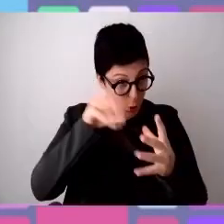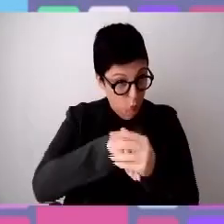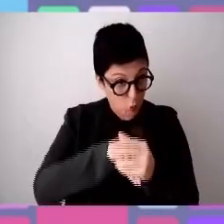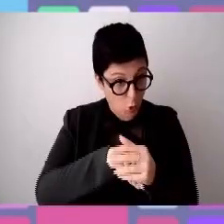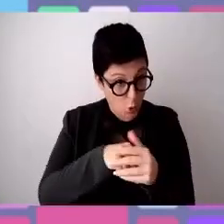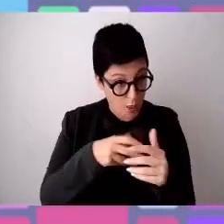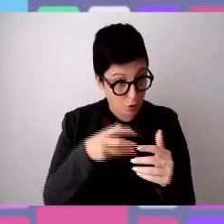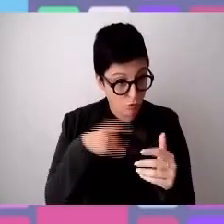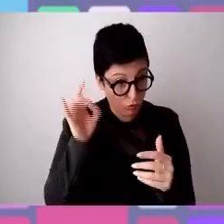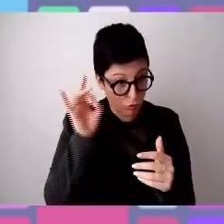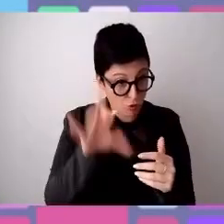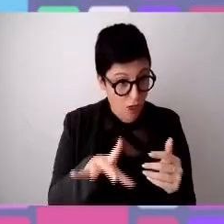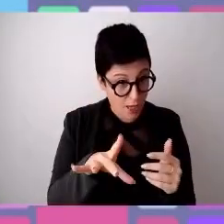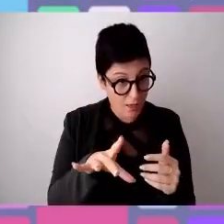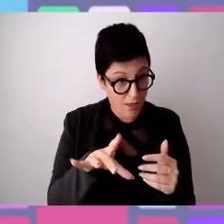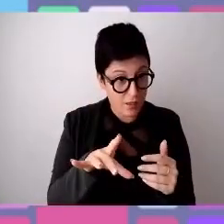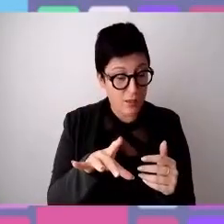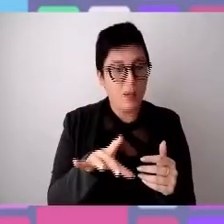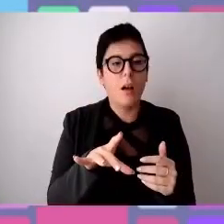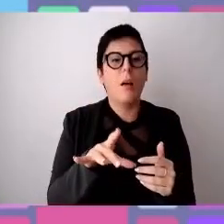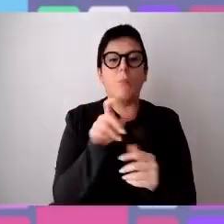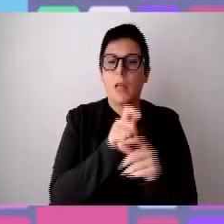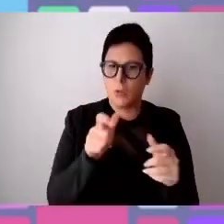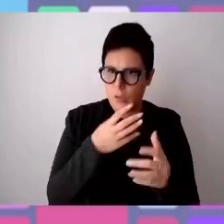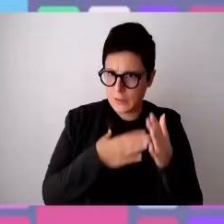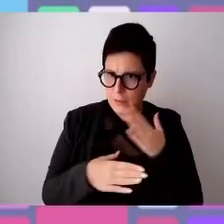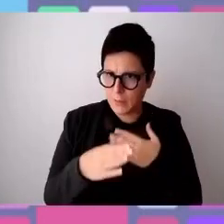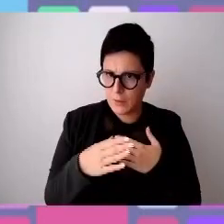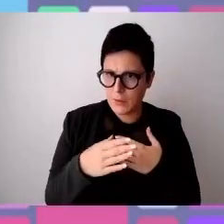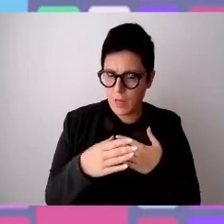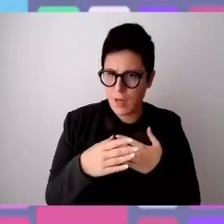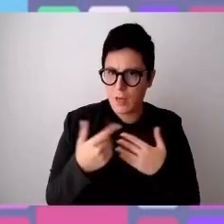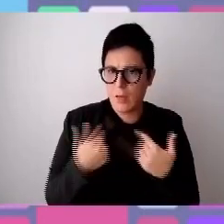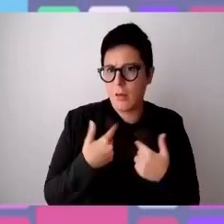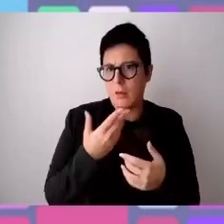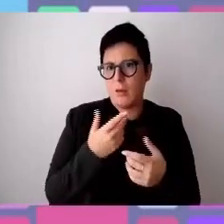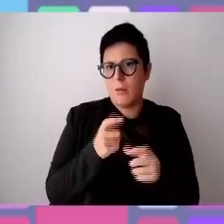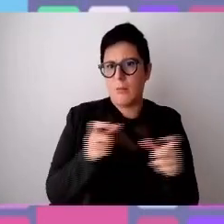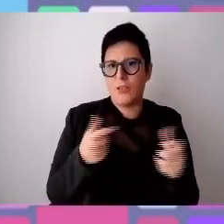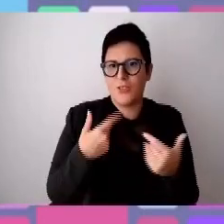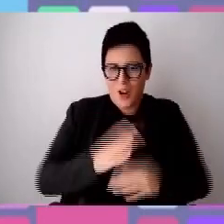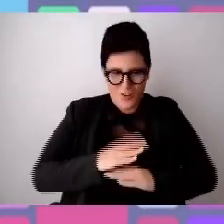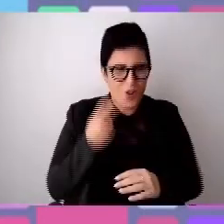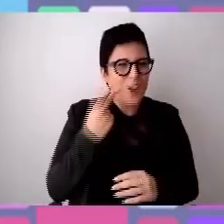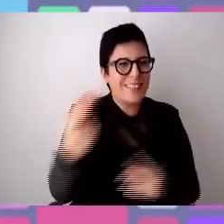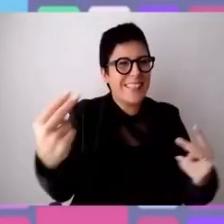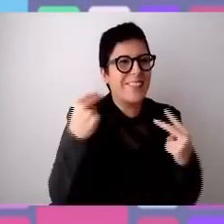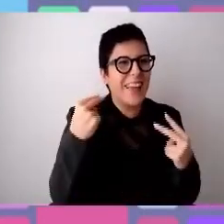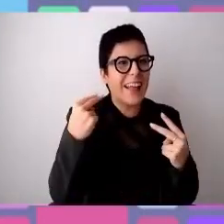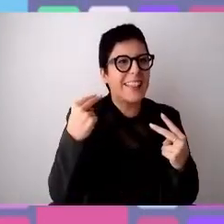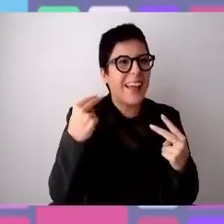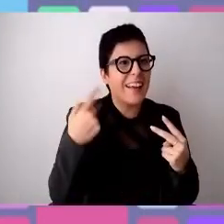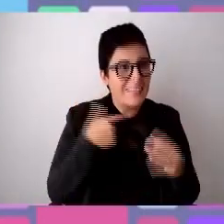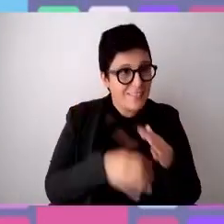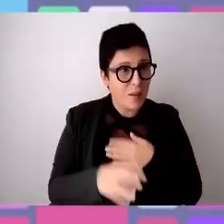anche da parte delle persone con disabilità, perché io e Danilo siamo due persone in carrozzina, anche se in questo momento fisicamente magari